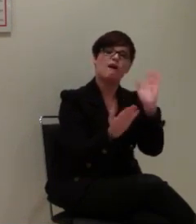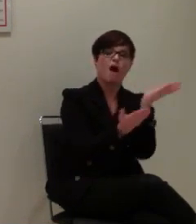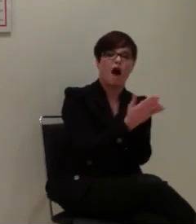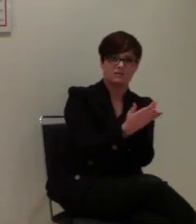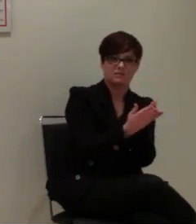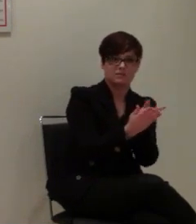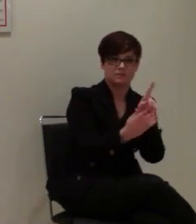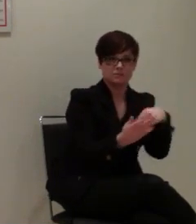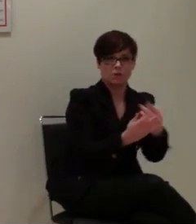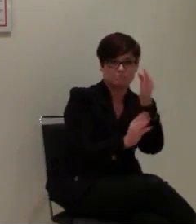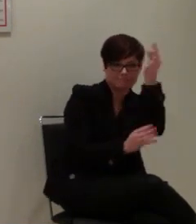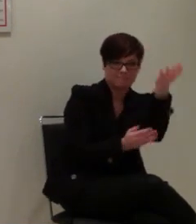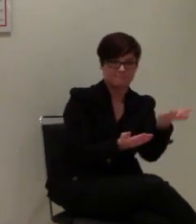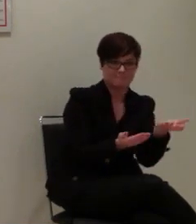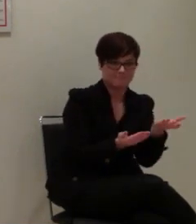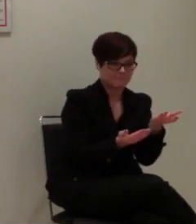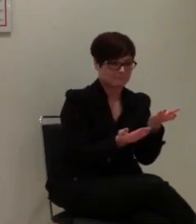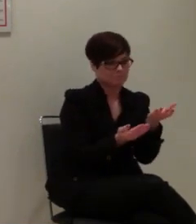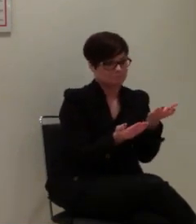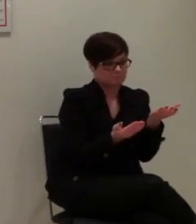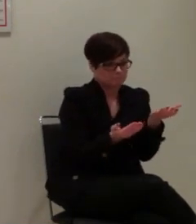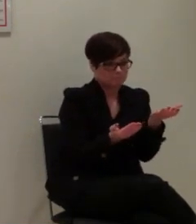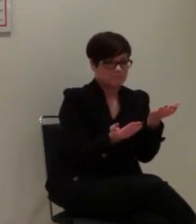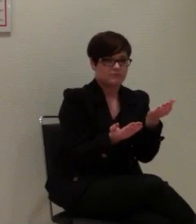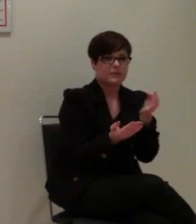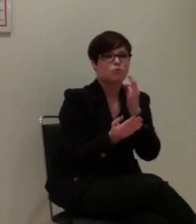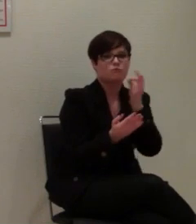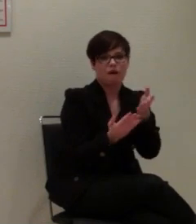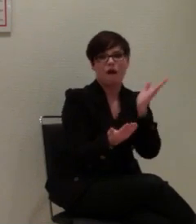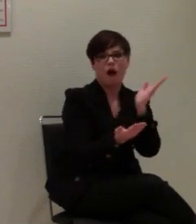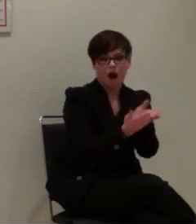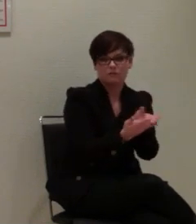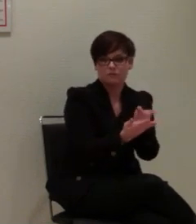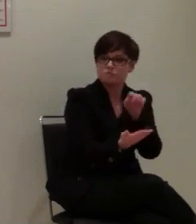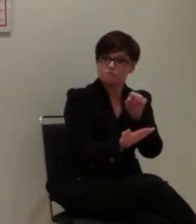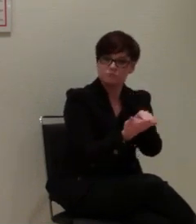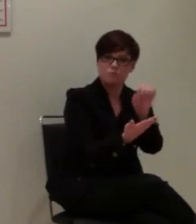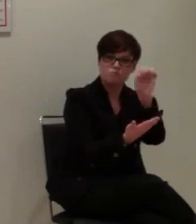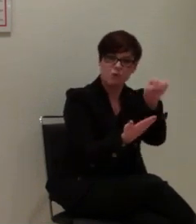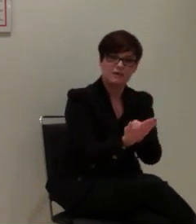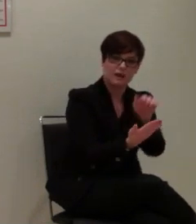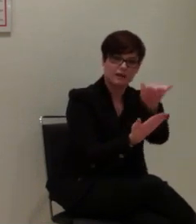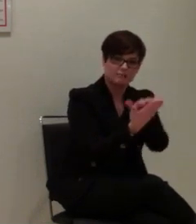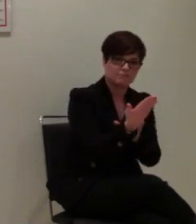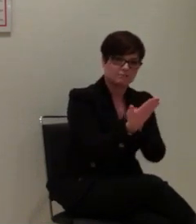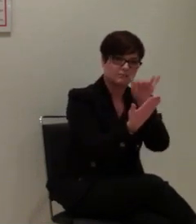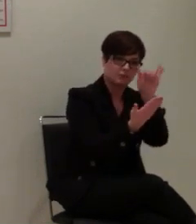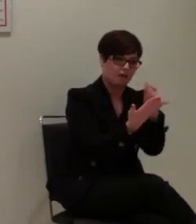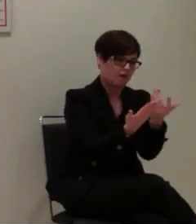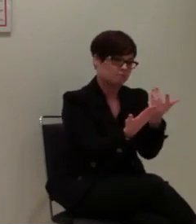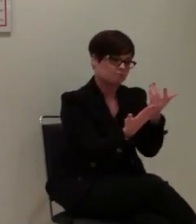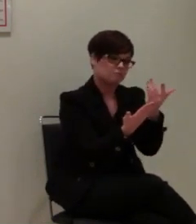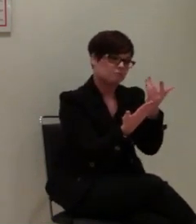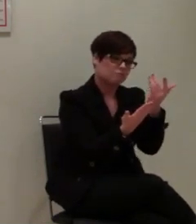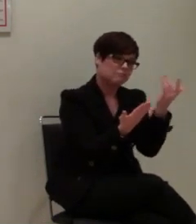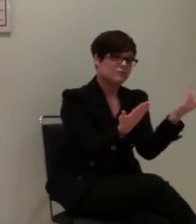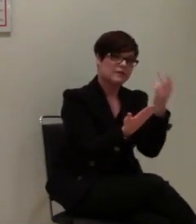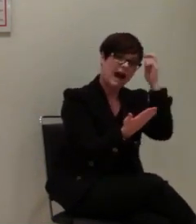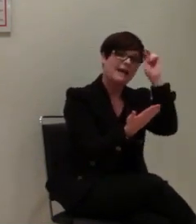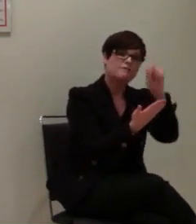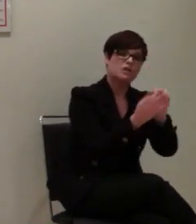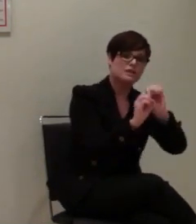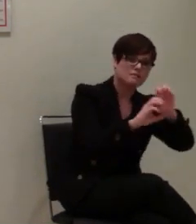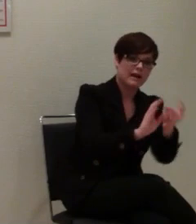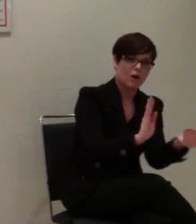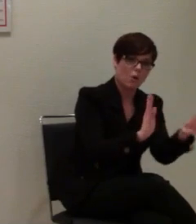hinterlegt. Und in der wird man solche Möglichkeiten dann eben auch haben, um sein Einverständnis da erklären zu